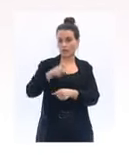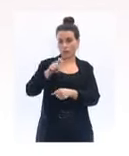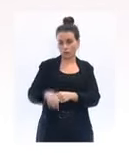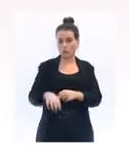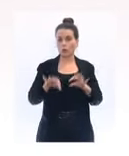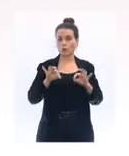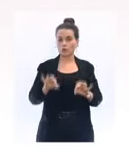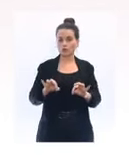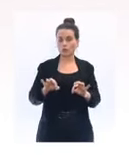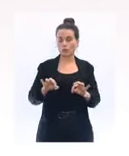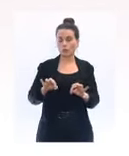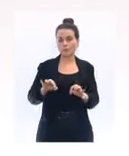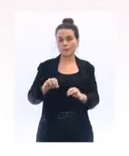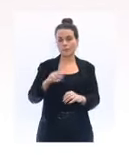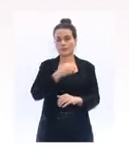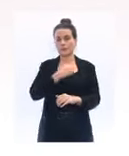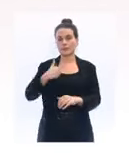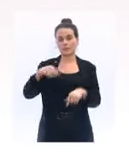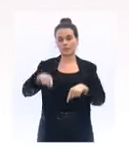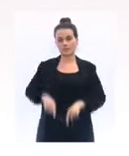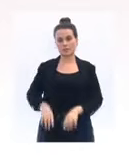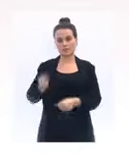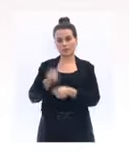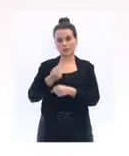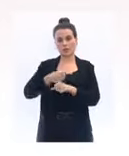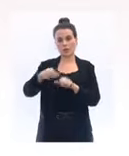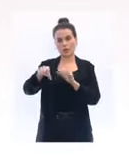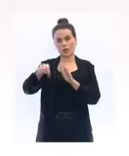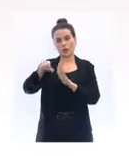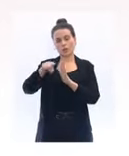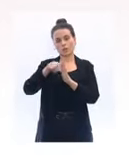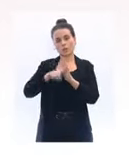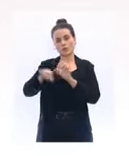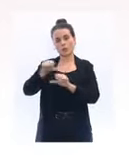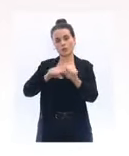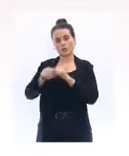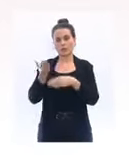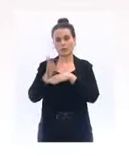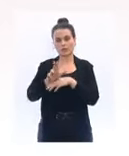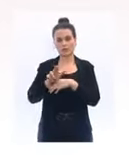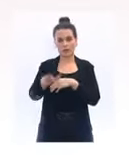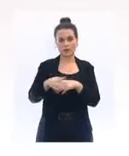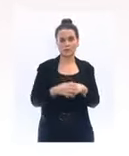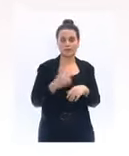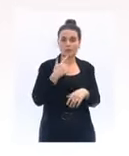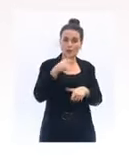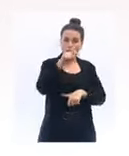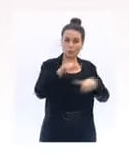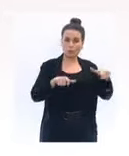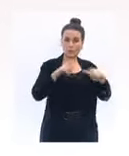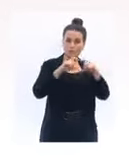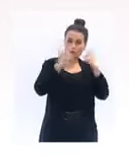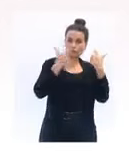du Travail vous présentera dans un instant. Ainsi, tous les fonctionnaires travailleront en